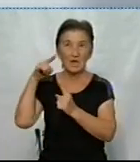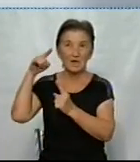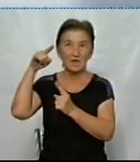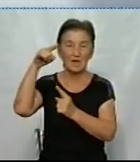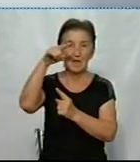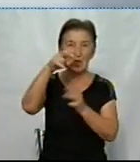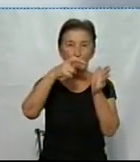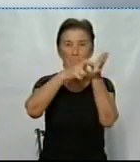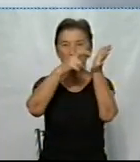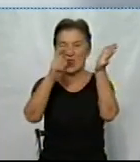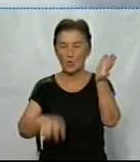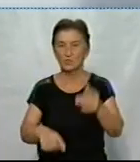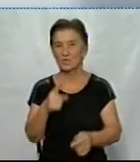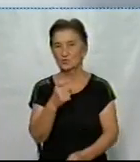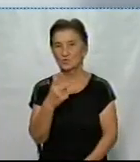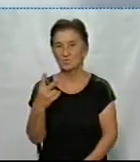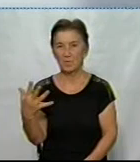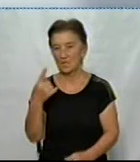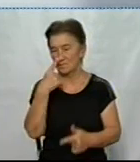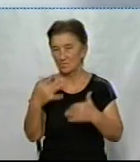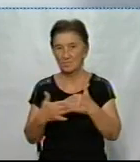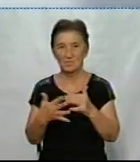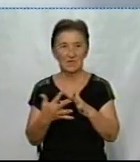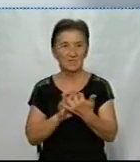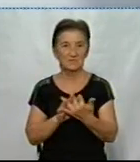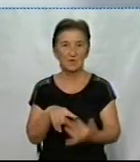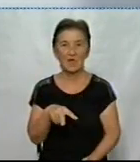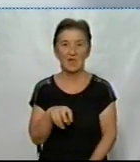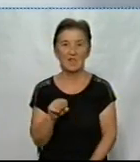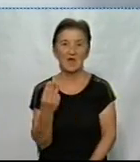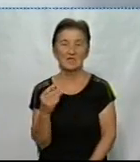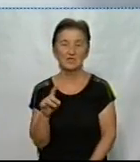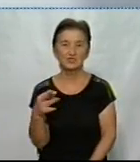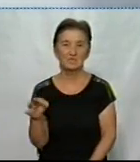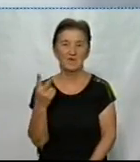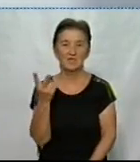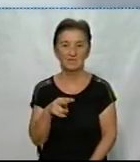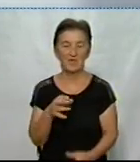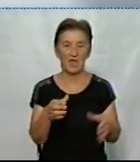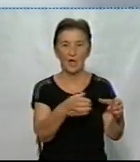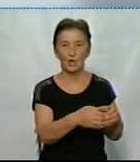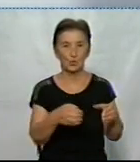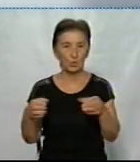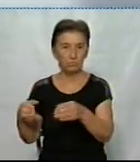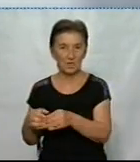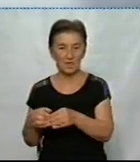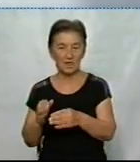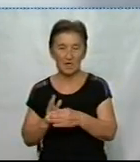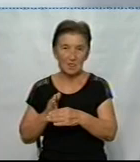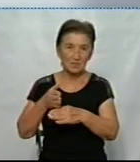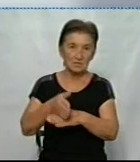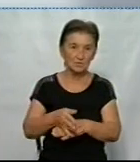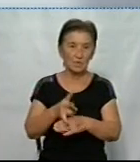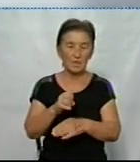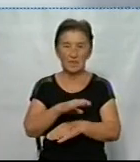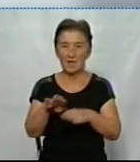літака Су-25. Неподалік селища Латише в Донецькій області дві групи спецпризначенців зайшли на непідконтрольну